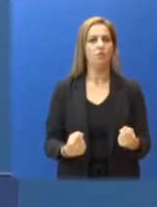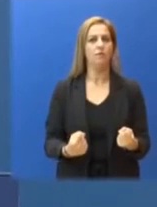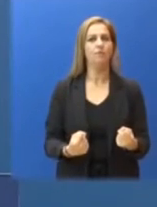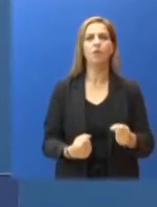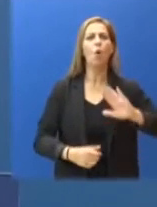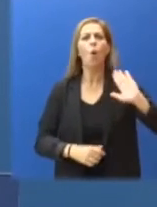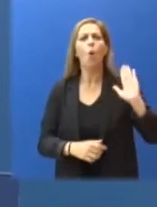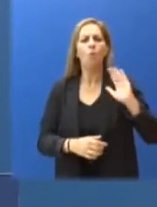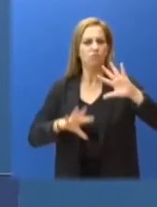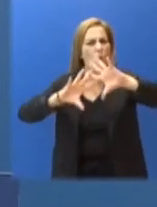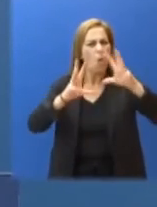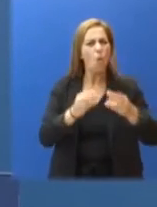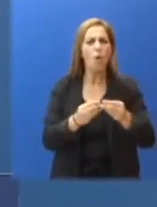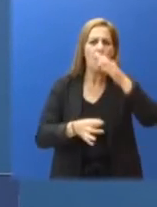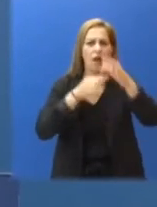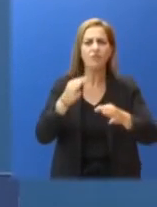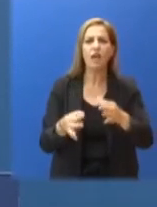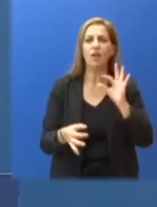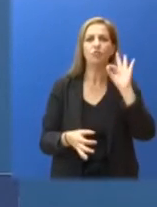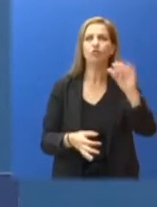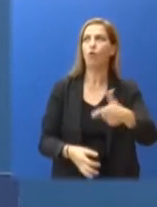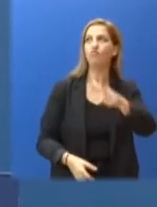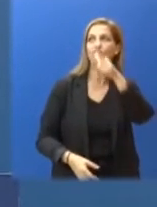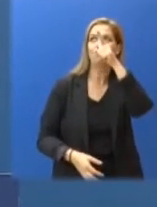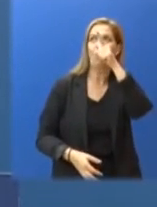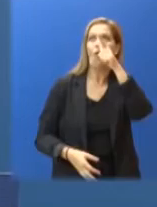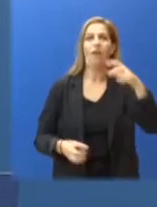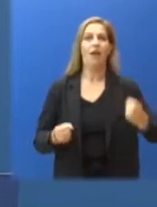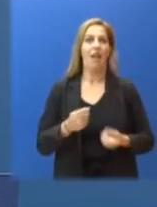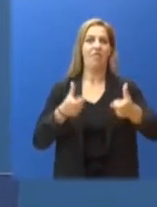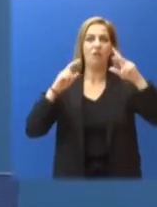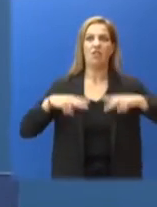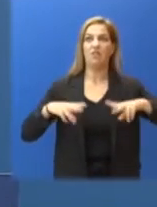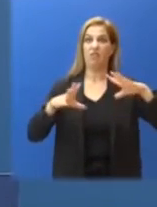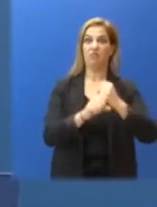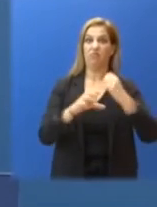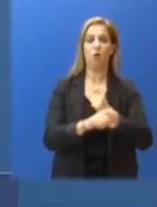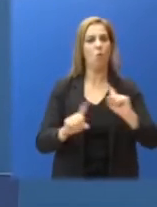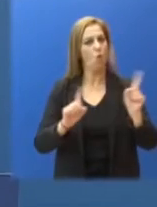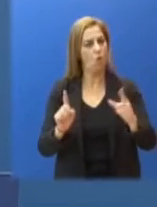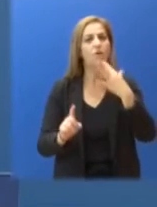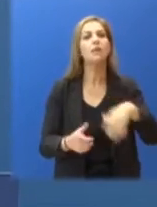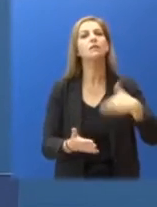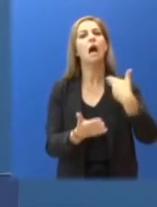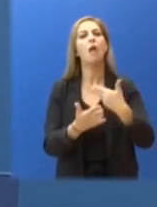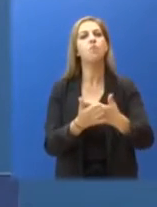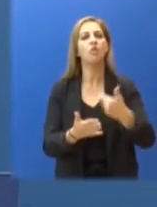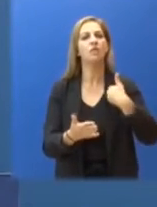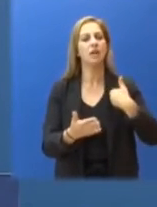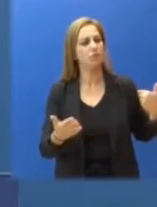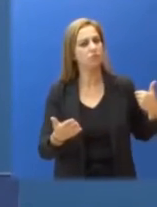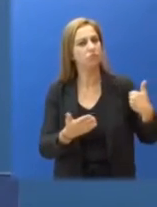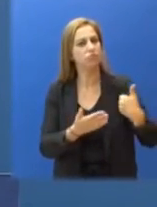αυταρέσκειας. Είναι η απόδειξη ότι με την πολιτική, το σχέδιο, τις μεταρρυθμίσεις μας, μπορούμε να